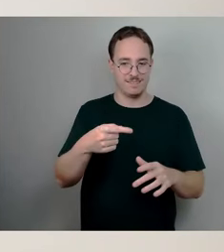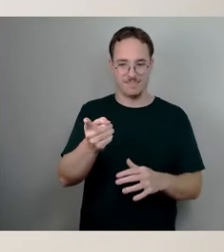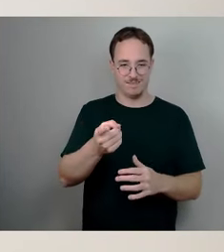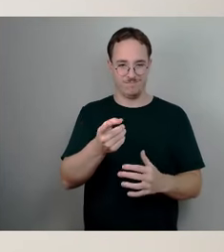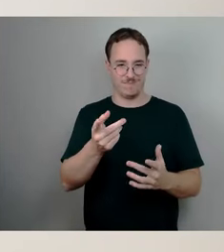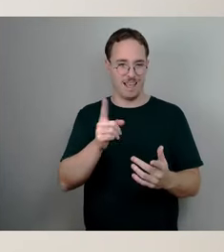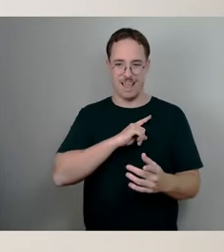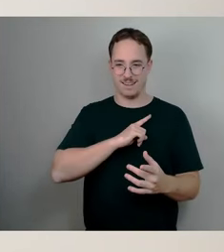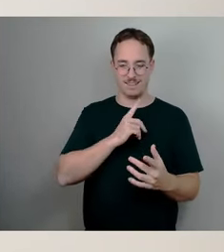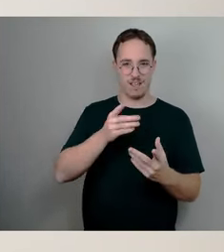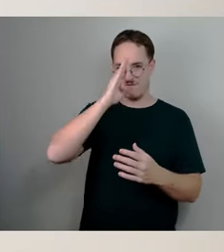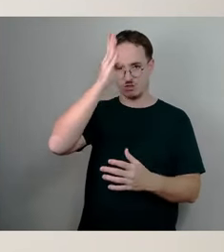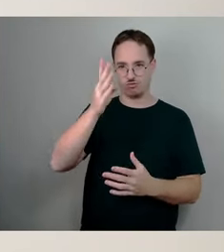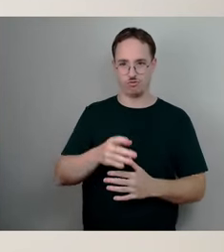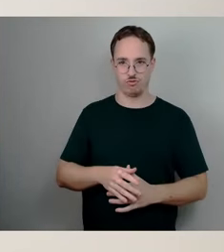Ohne Worte.